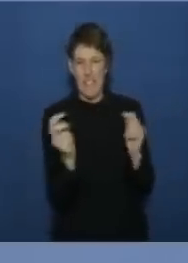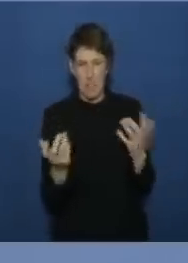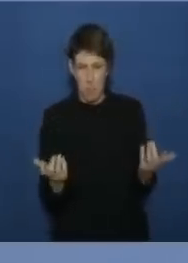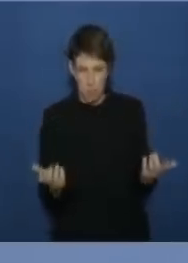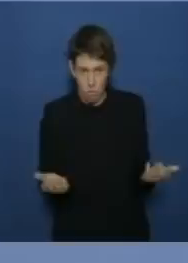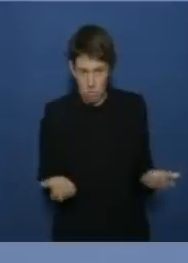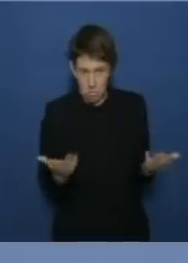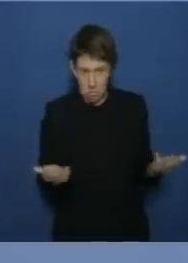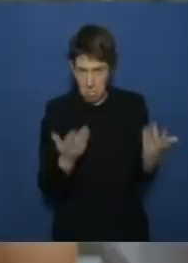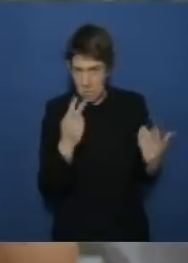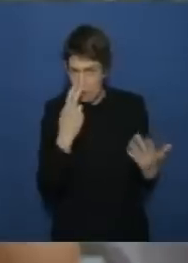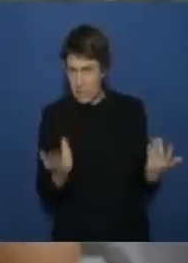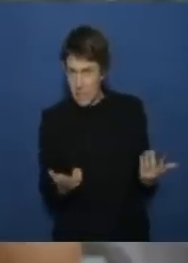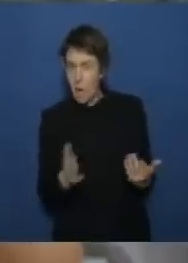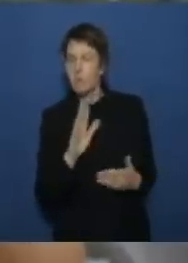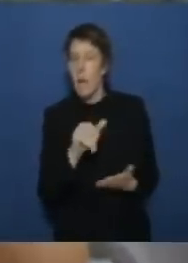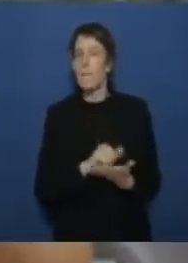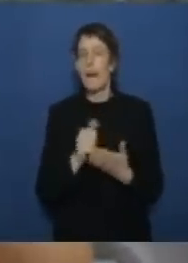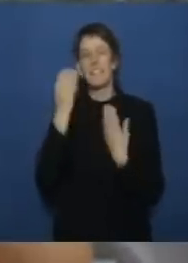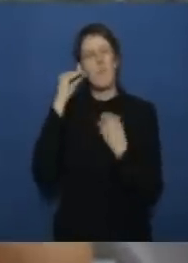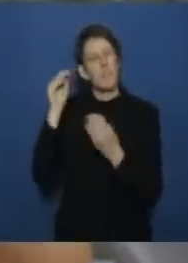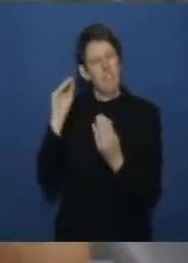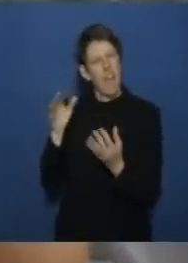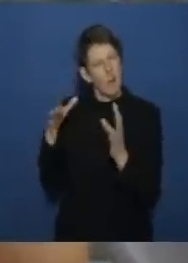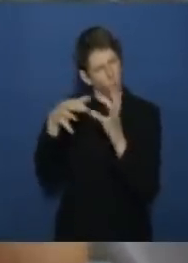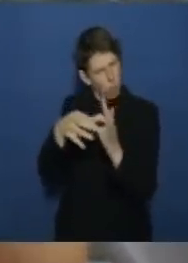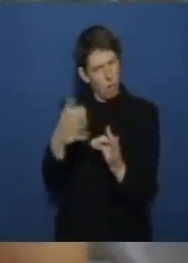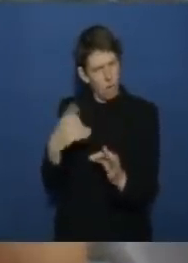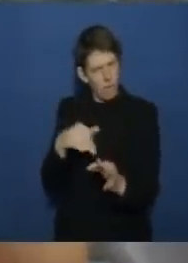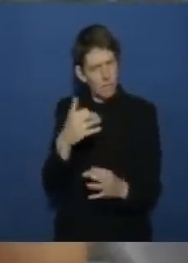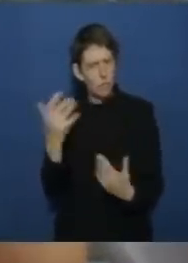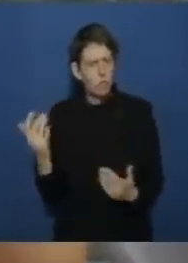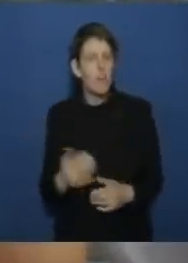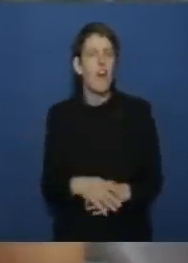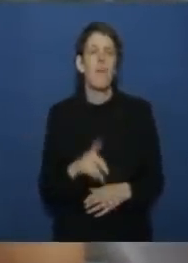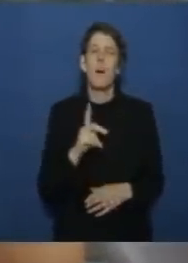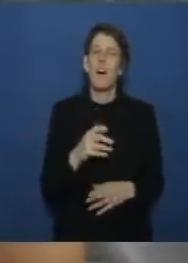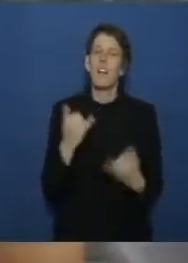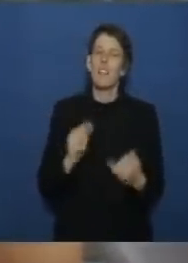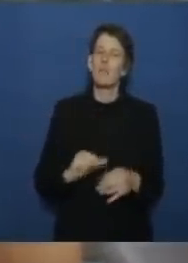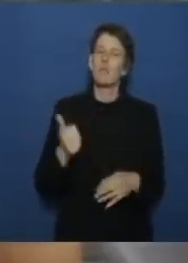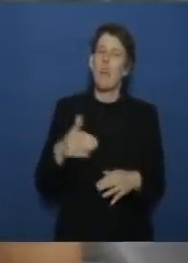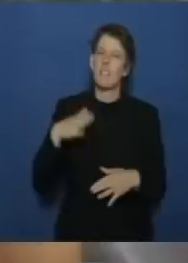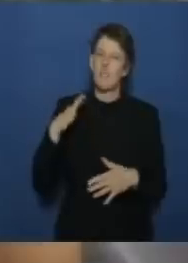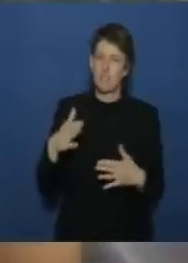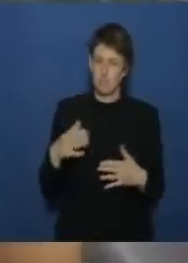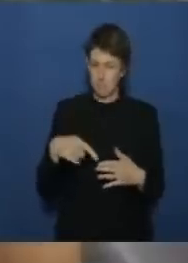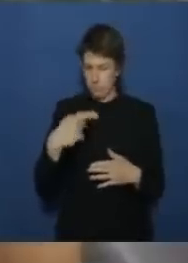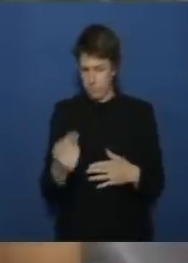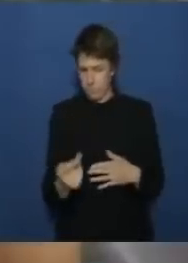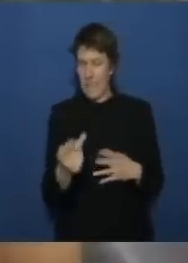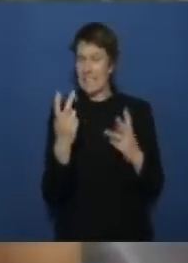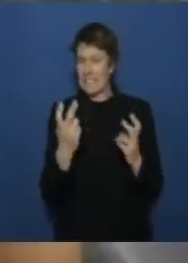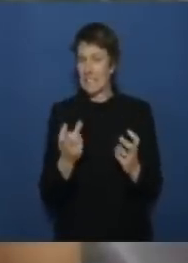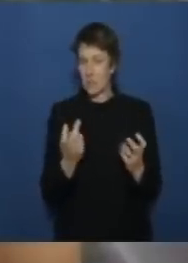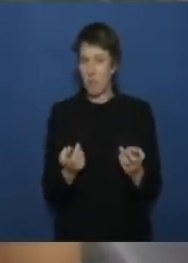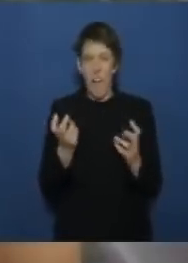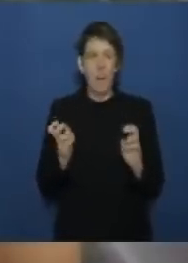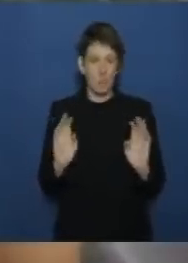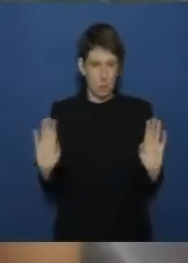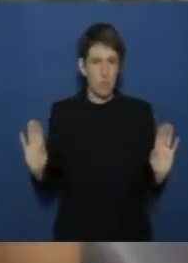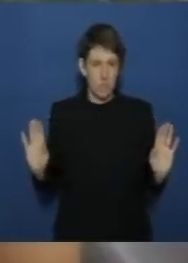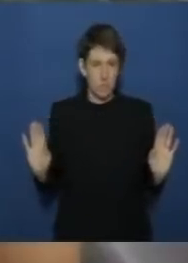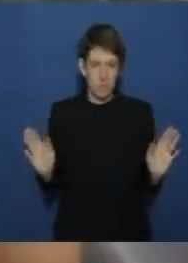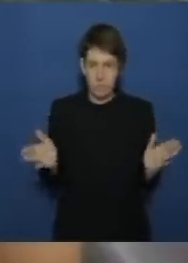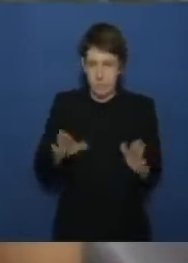die pressemitteilung erwähnt es werden erst mal eine gemeinsame sitzung ausgesetzt aber im